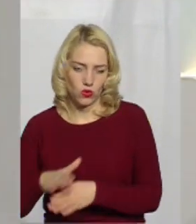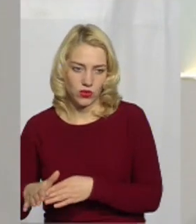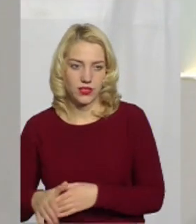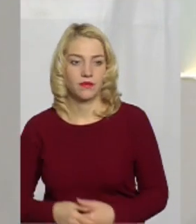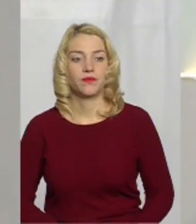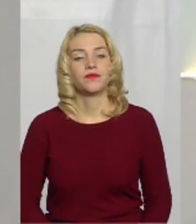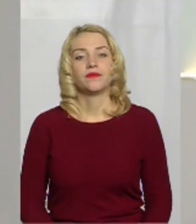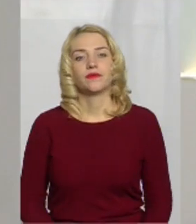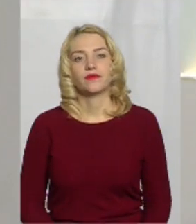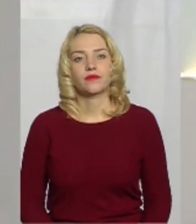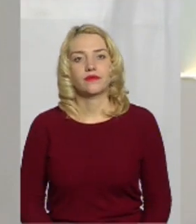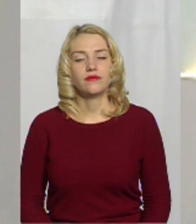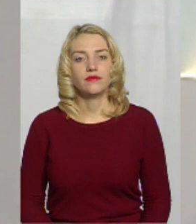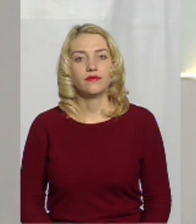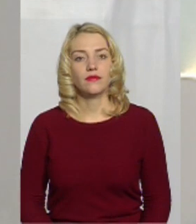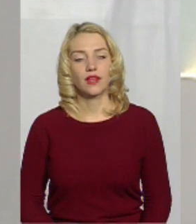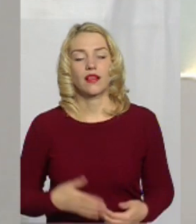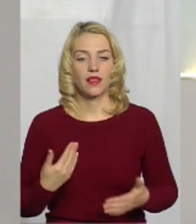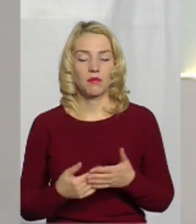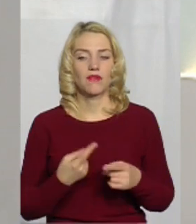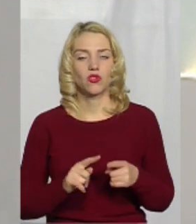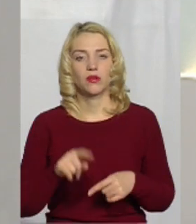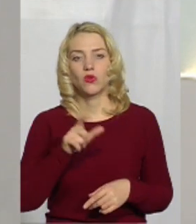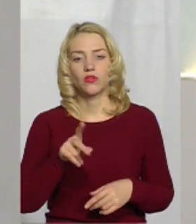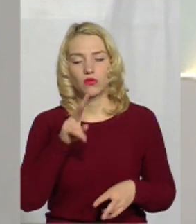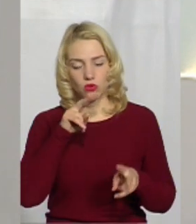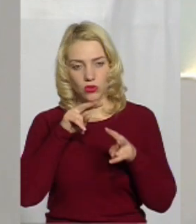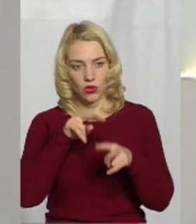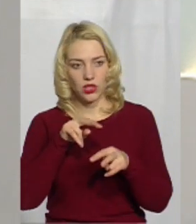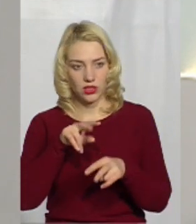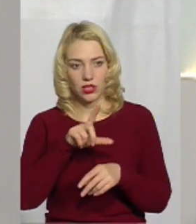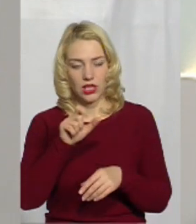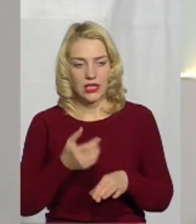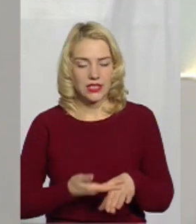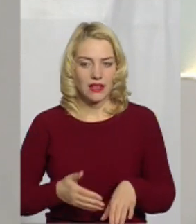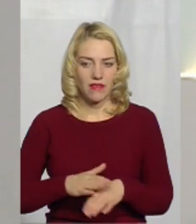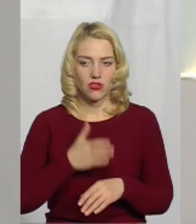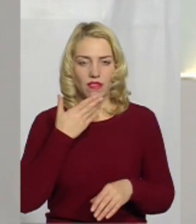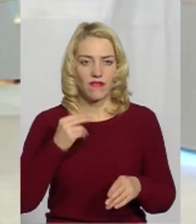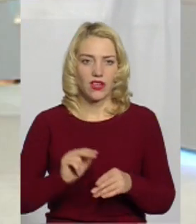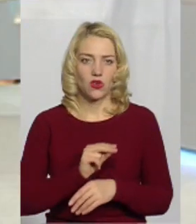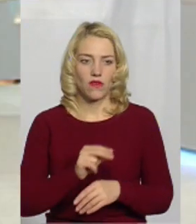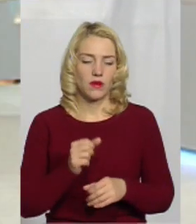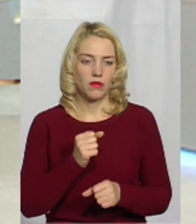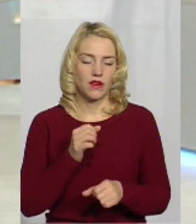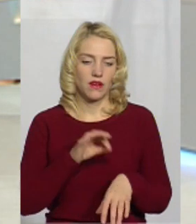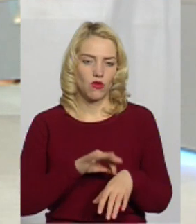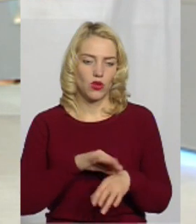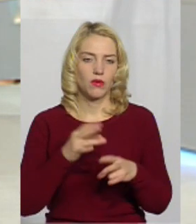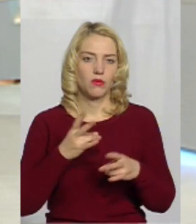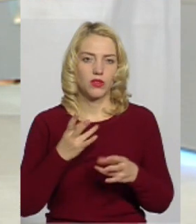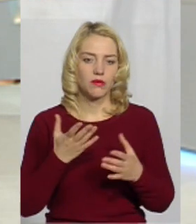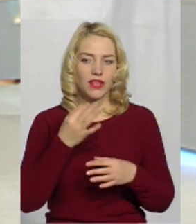Напевно, тим людям, які доглядають за важко і невеликовно хворими, потрібні